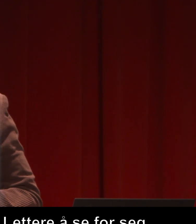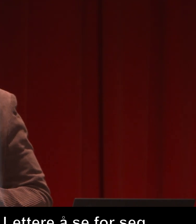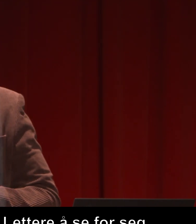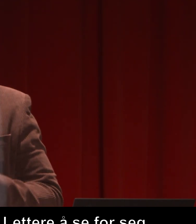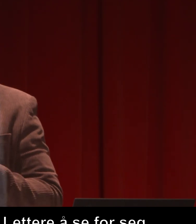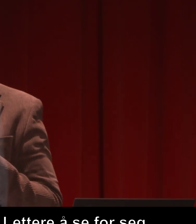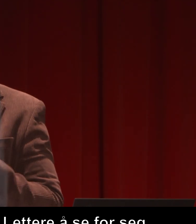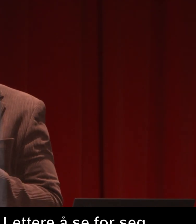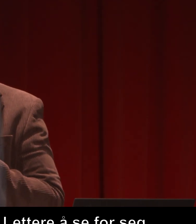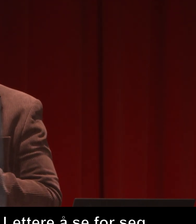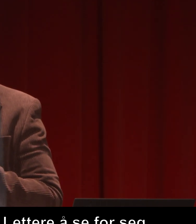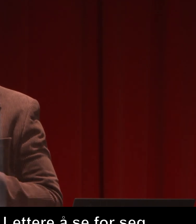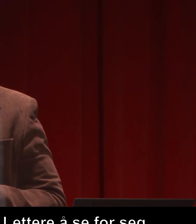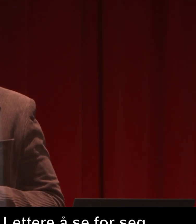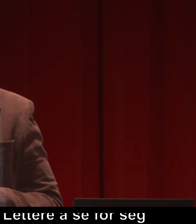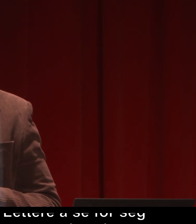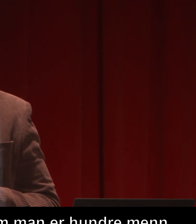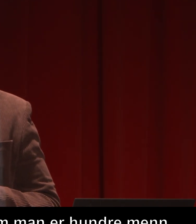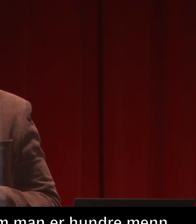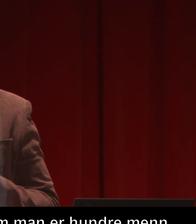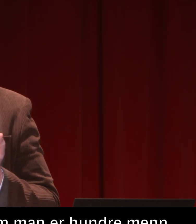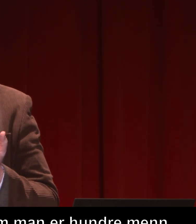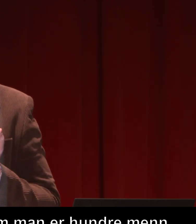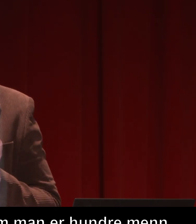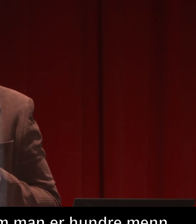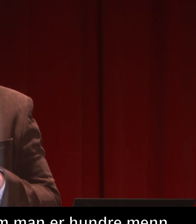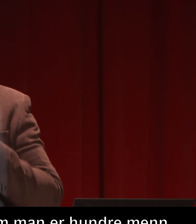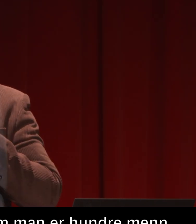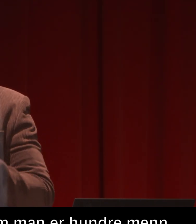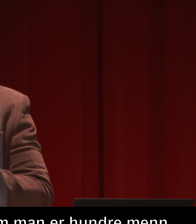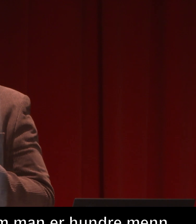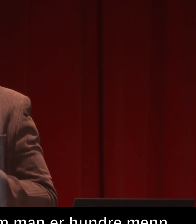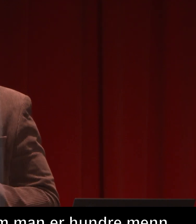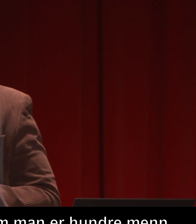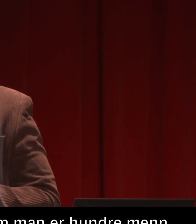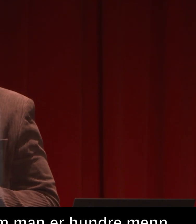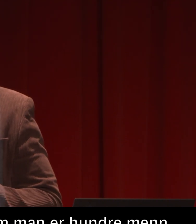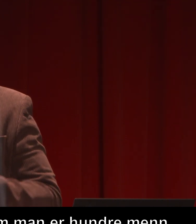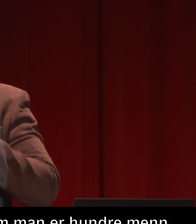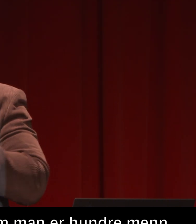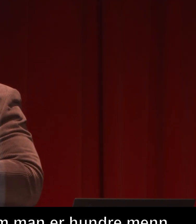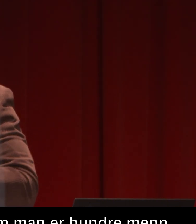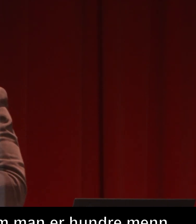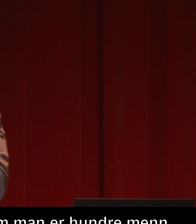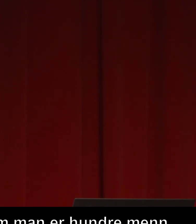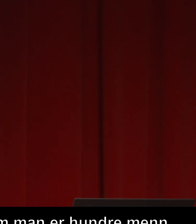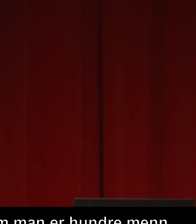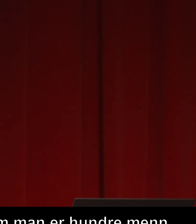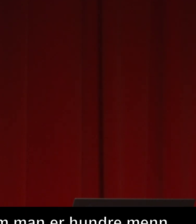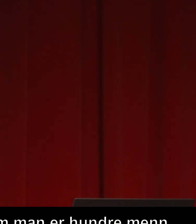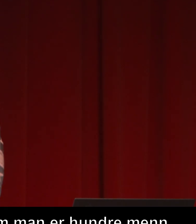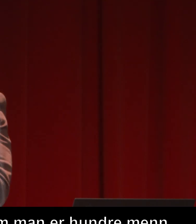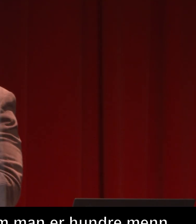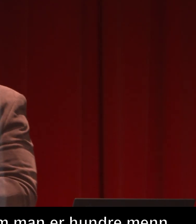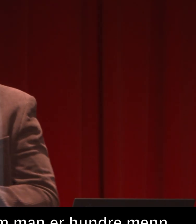En annen utfordring med dette prosjektet har vært at vi trengte, og vi var helt avhengige av å ha en person på